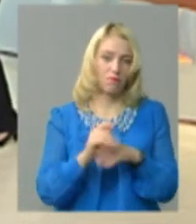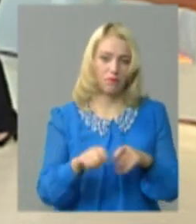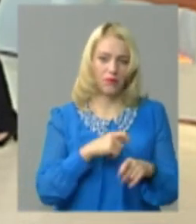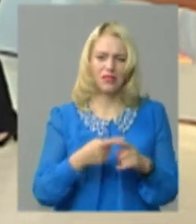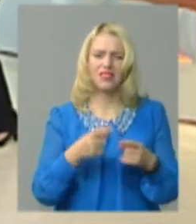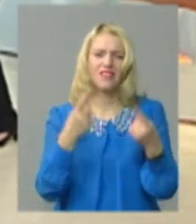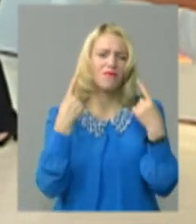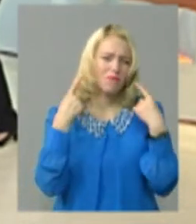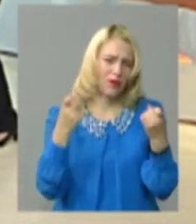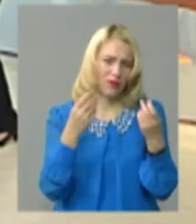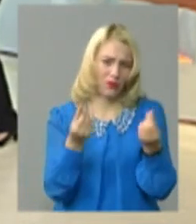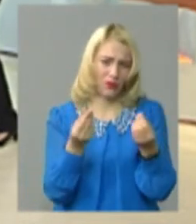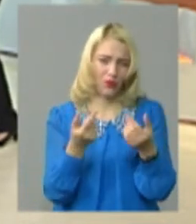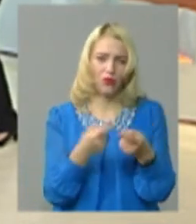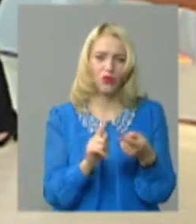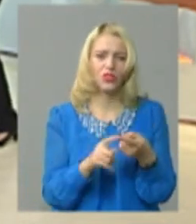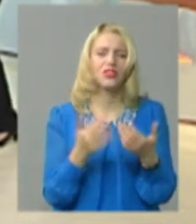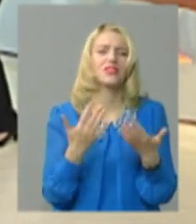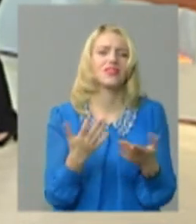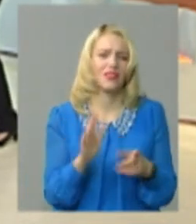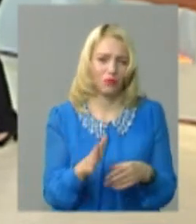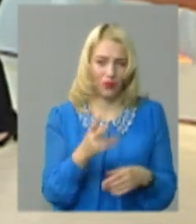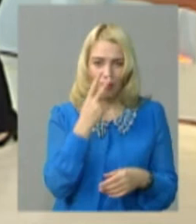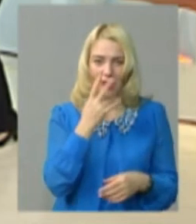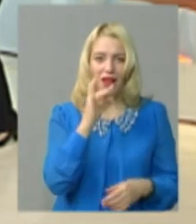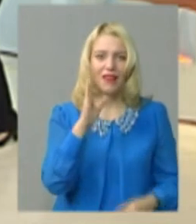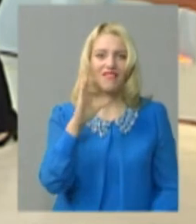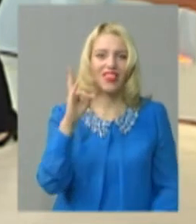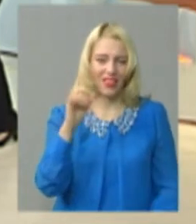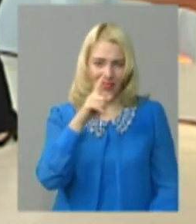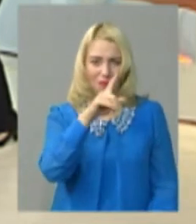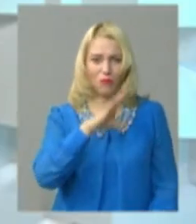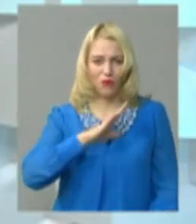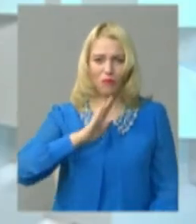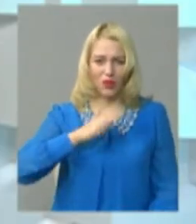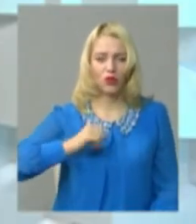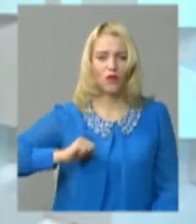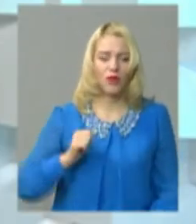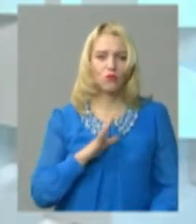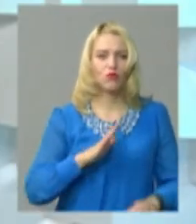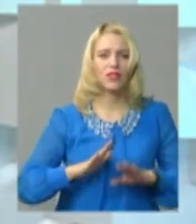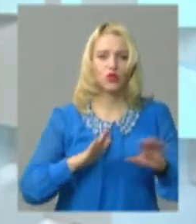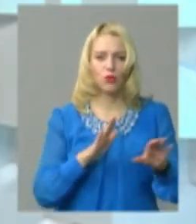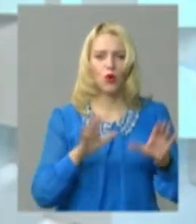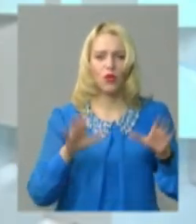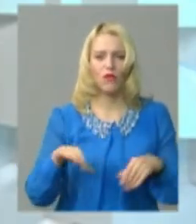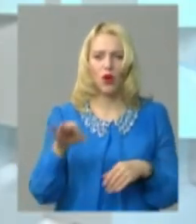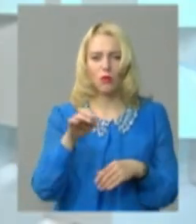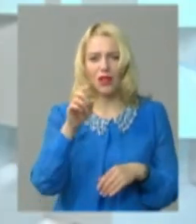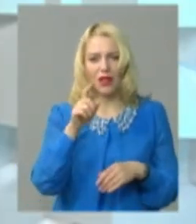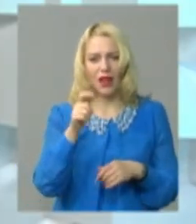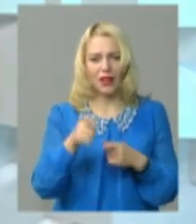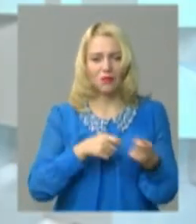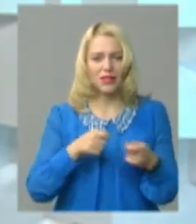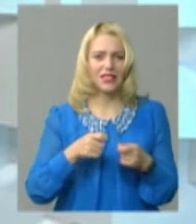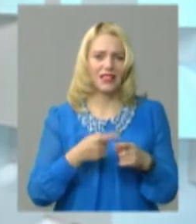Це великі кошти. І скільки тут буде сателітики. Ми бачили в Рівну, там був мій товариш, він був заступник голови адміністрації, потім головою ради був